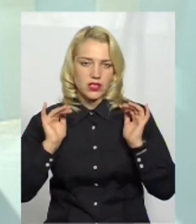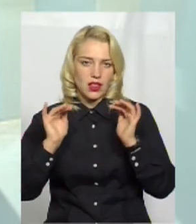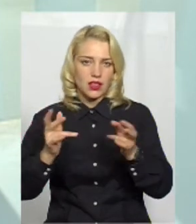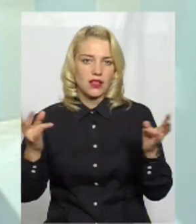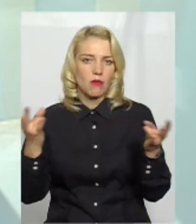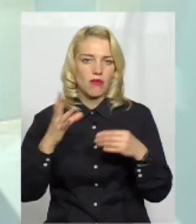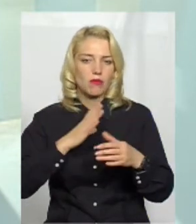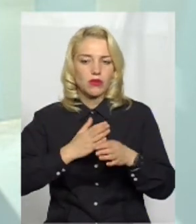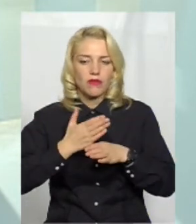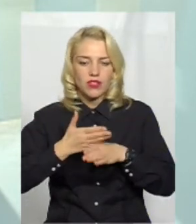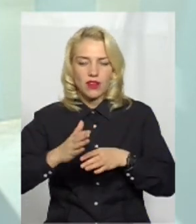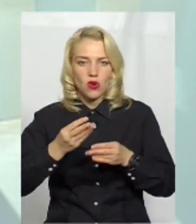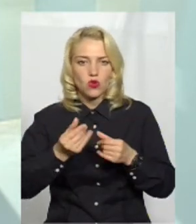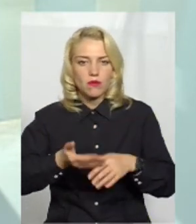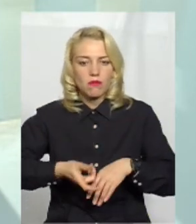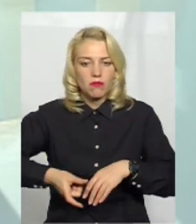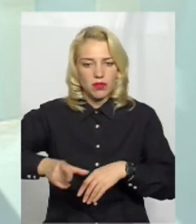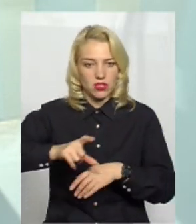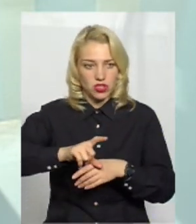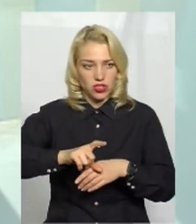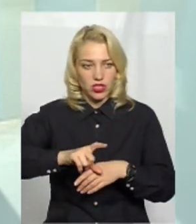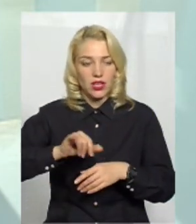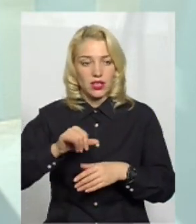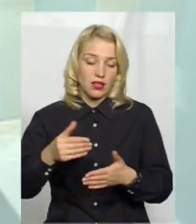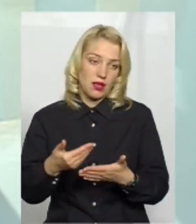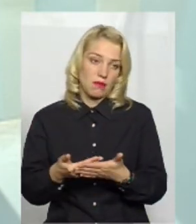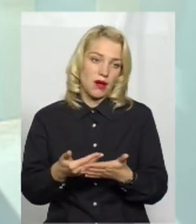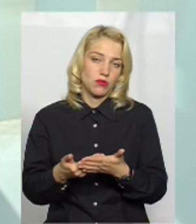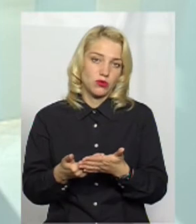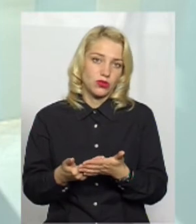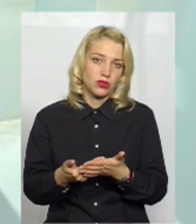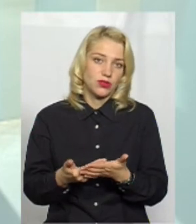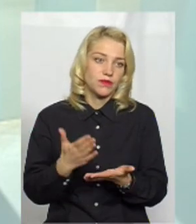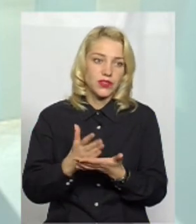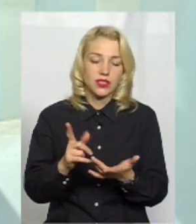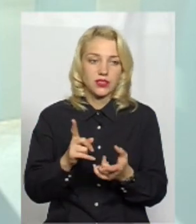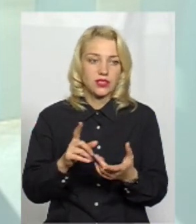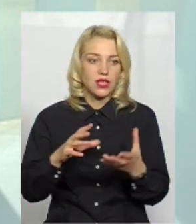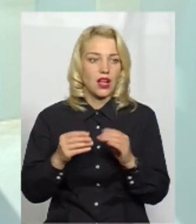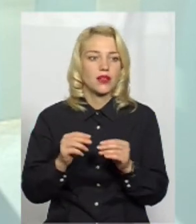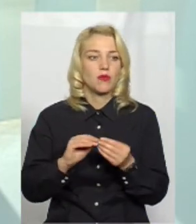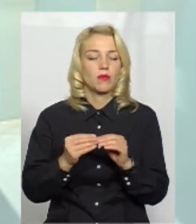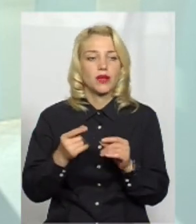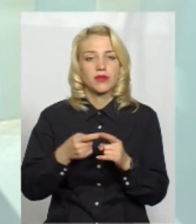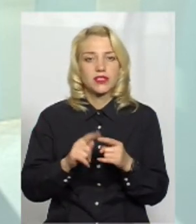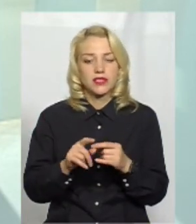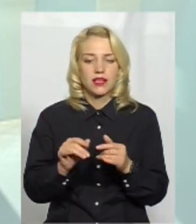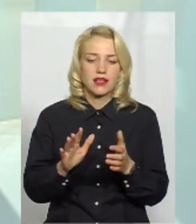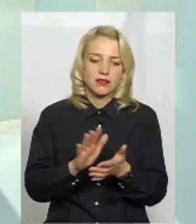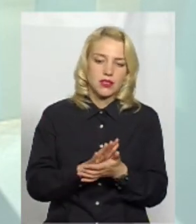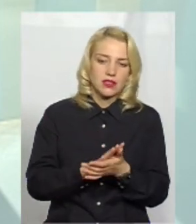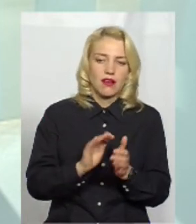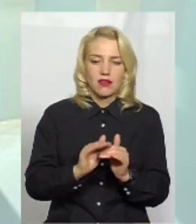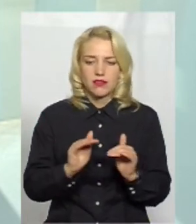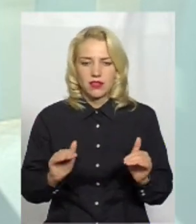коштів, виділятись, і, ну, мабуть, є інші якісь нагальні проблеми, це і сміття, і дороги, і школи,